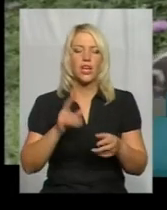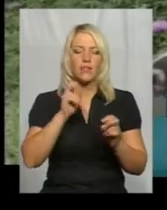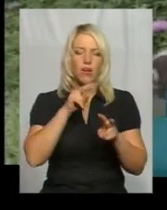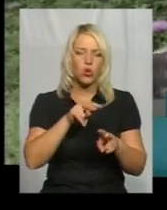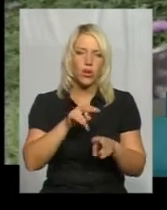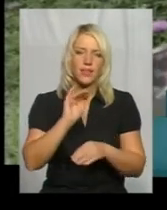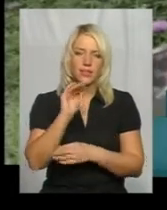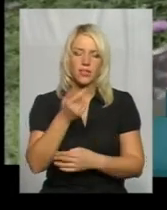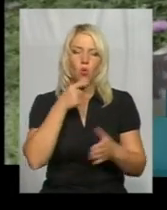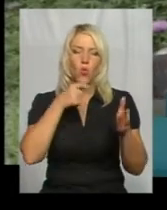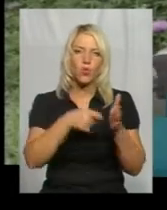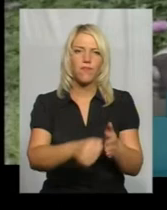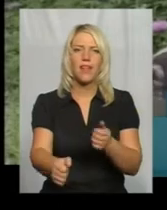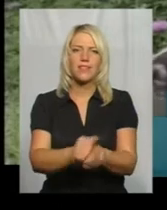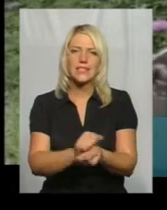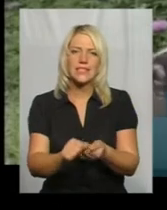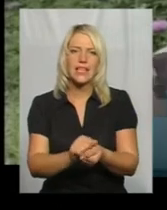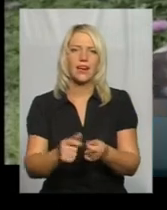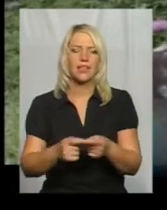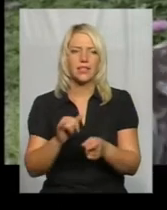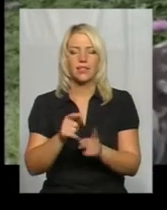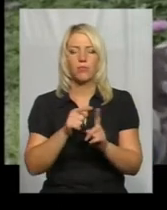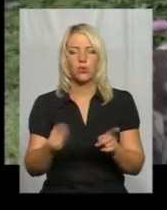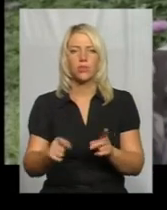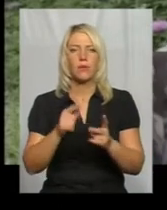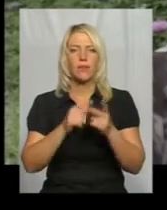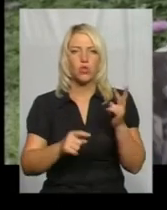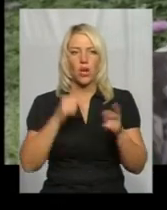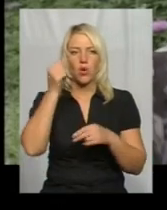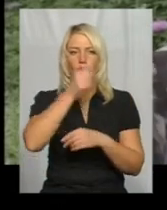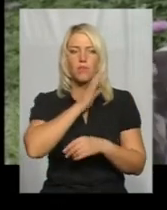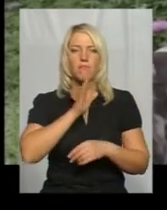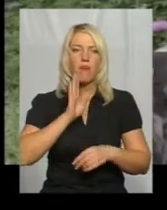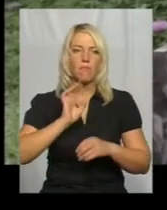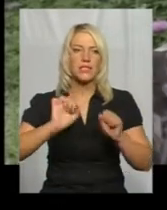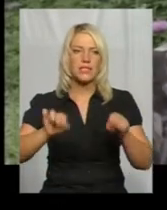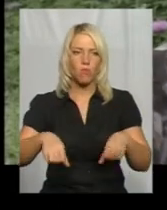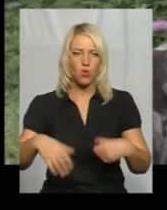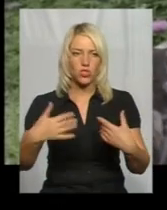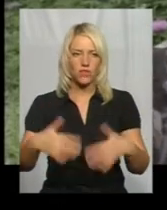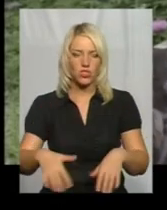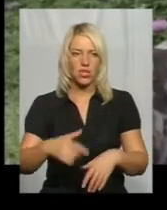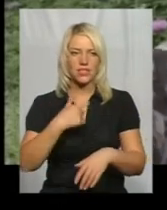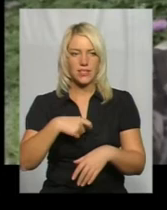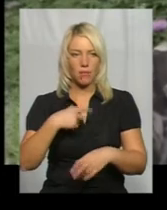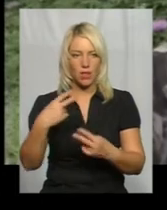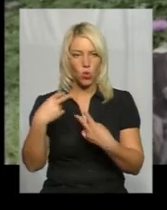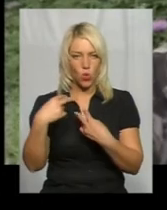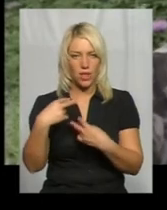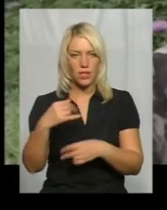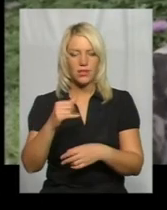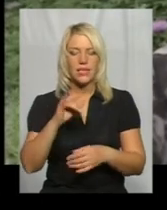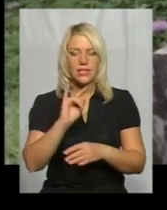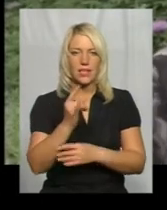стірати. І на протязі півтора років мама зможе вже і себе доглядати, за